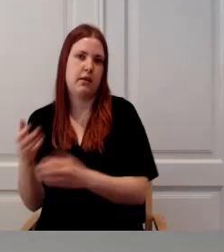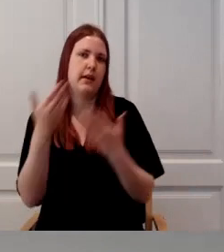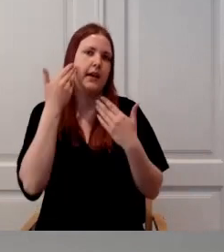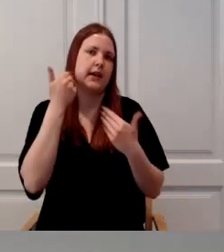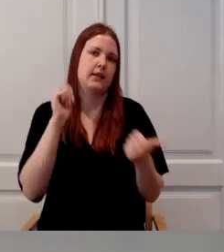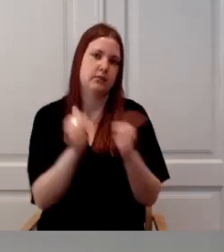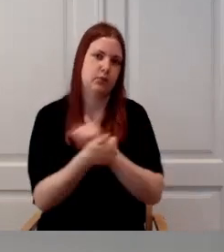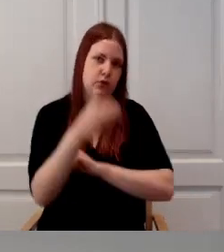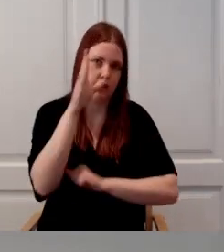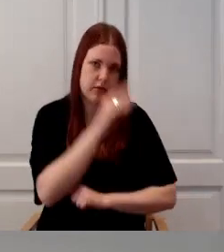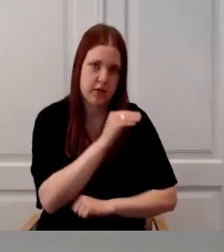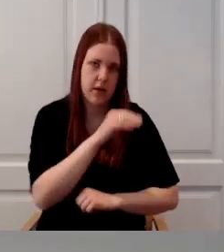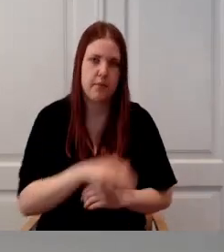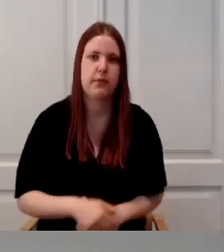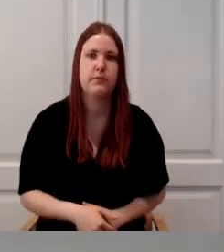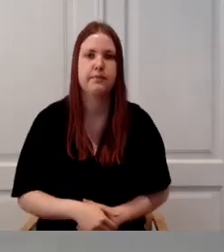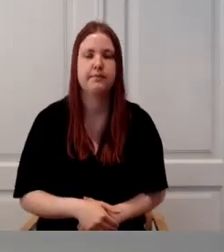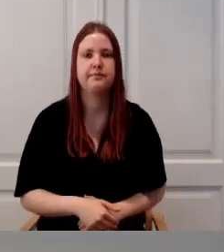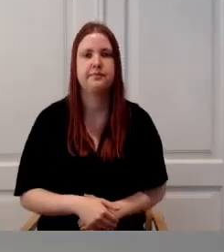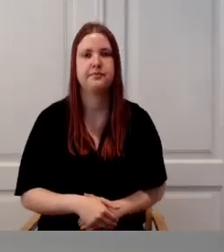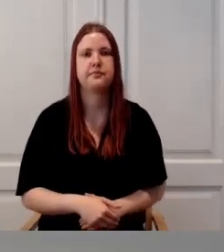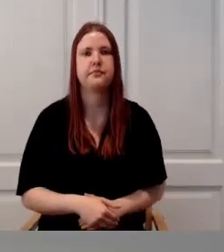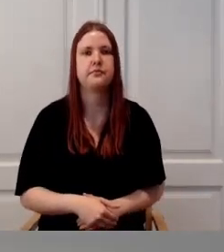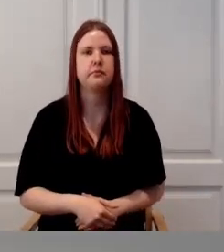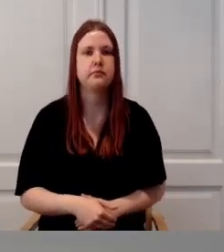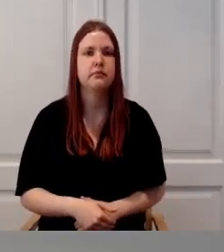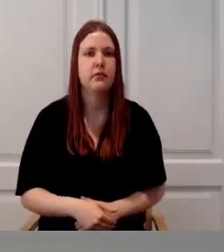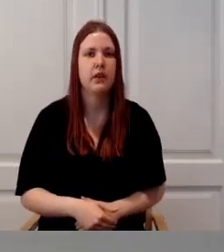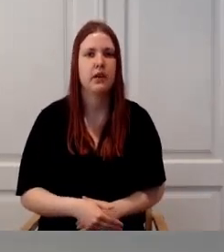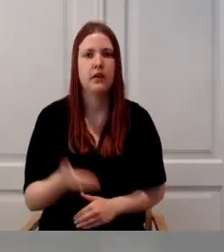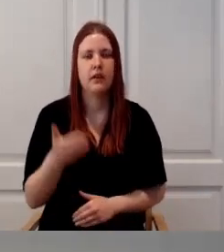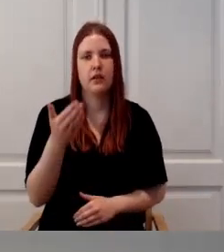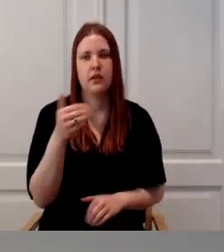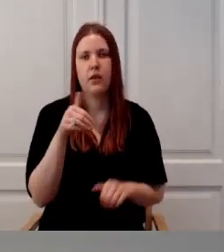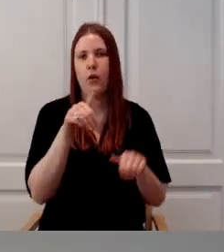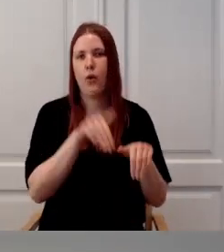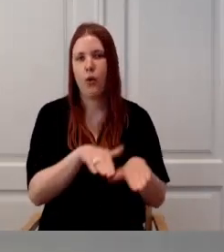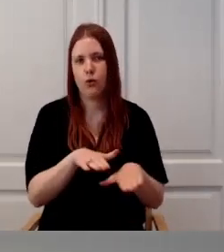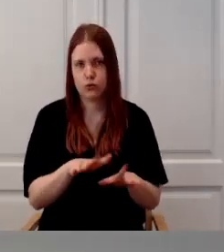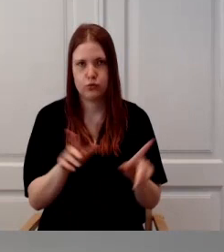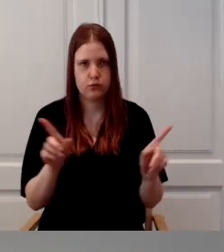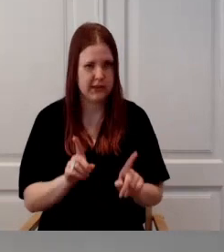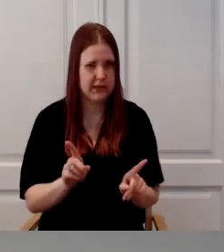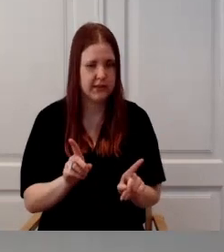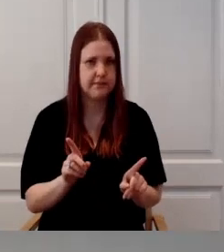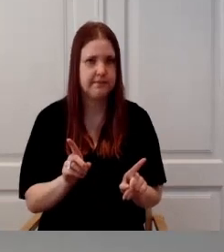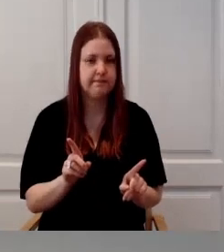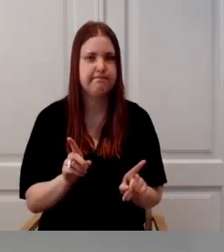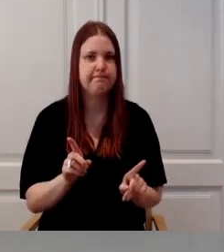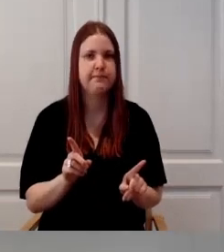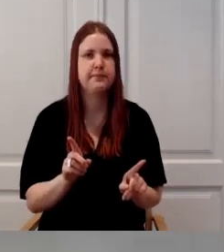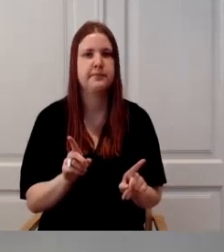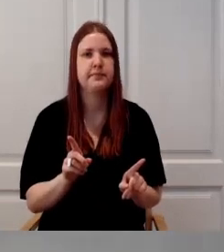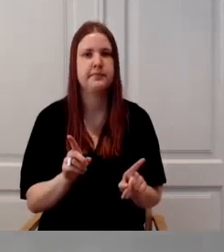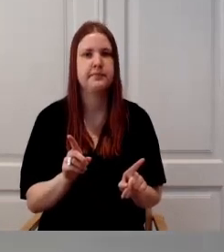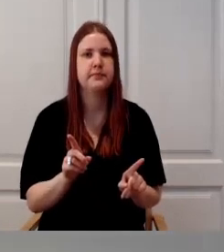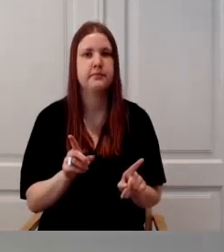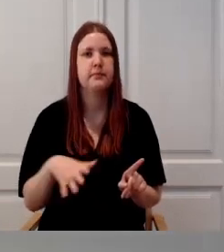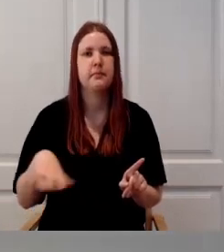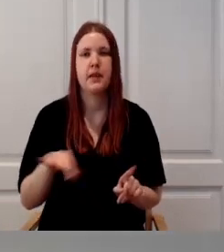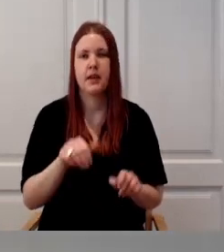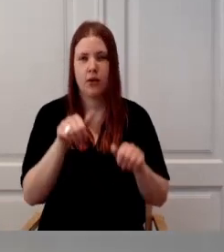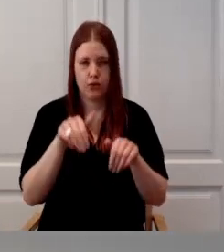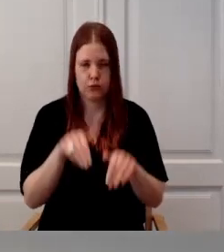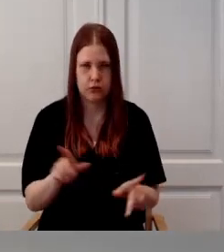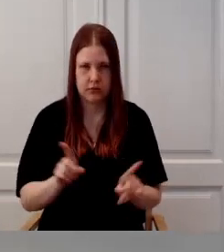küsimuses viidati nendes samadest otsustest, et me oleme nüüd teinud sellise otsuse, et me lähme kunagi